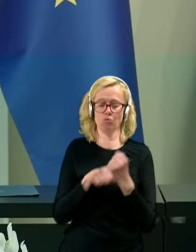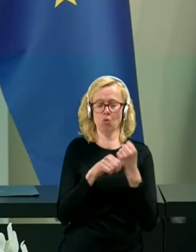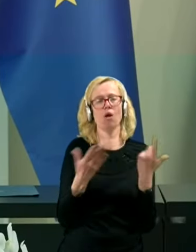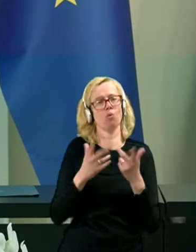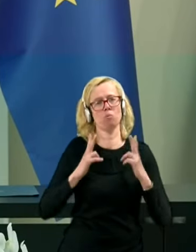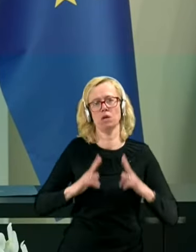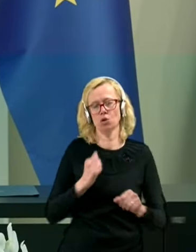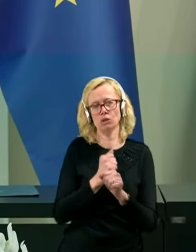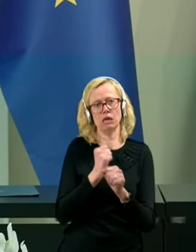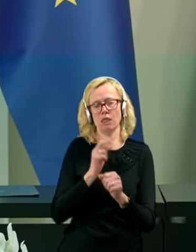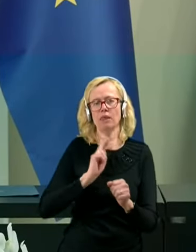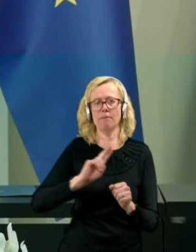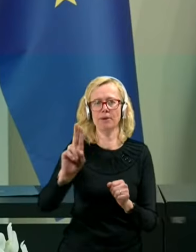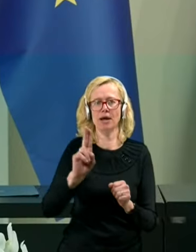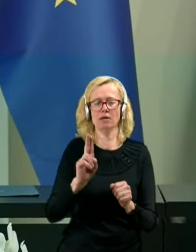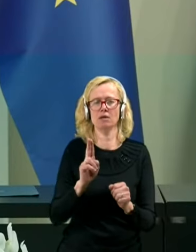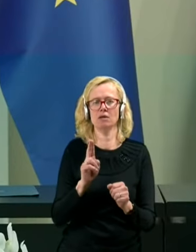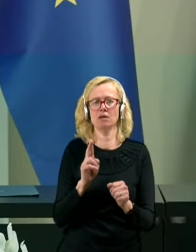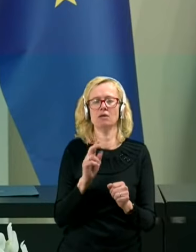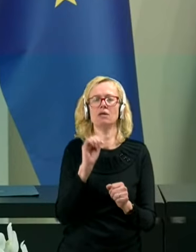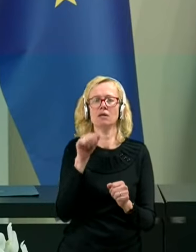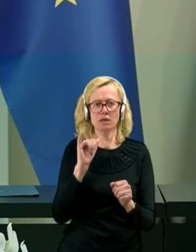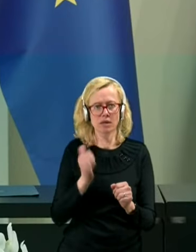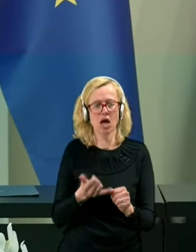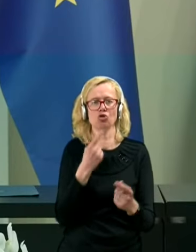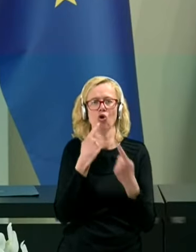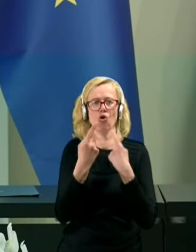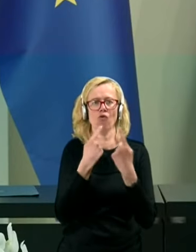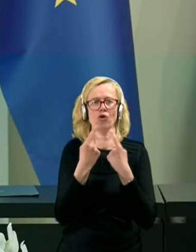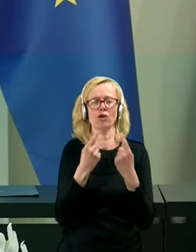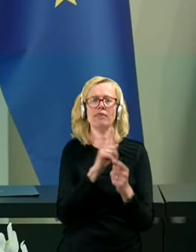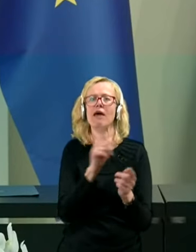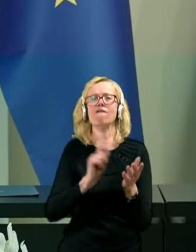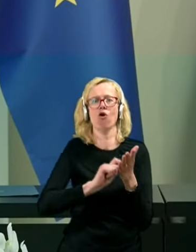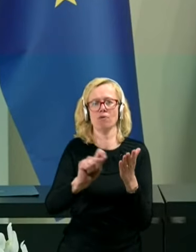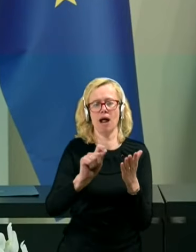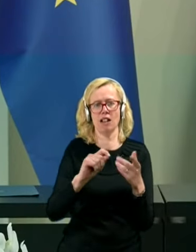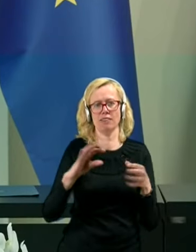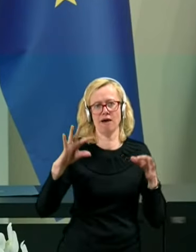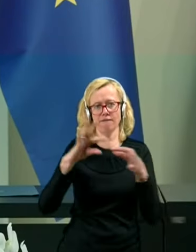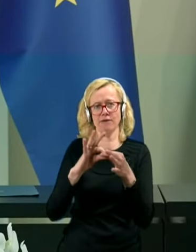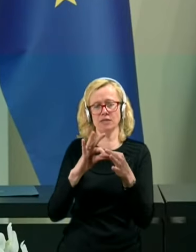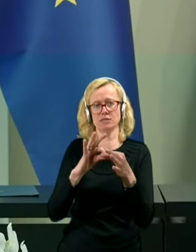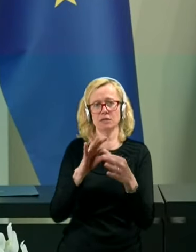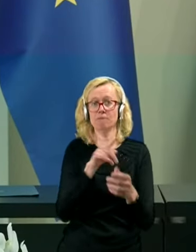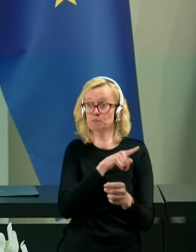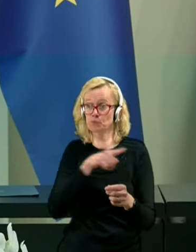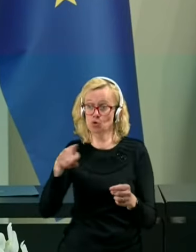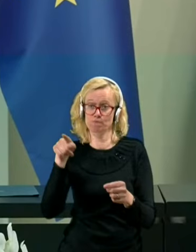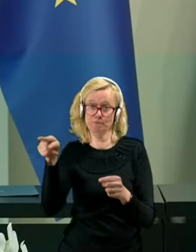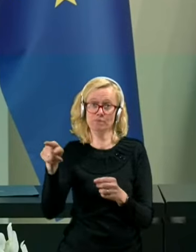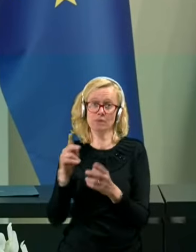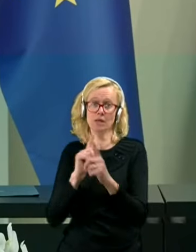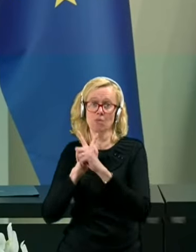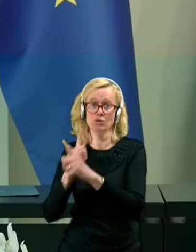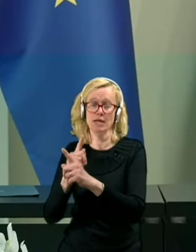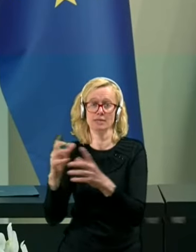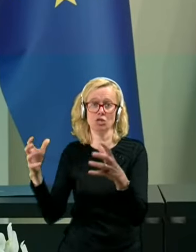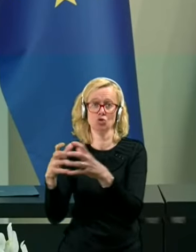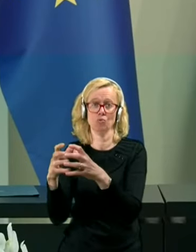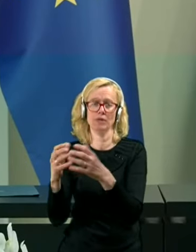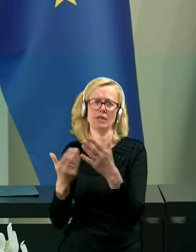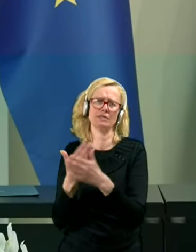je tudi dogovoreno, da je pač neka neformalna vez do poslanske skupine za